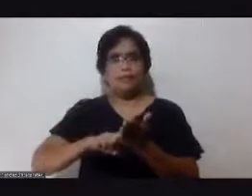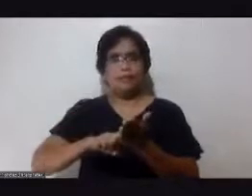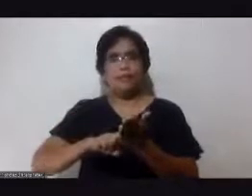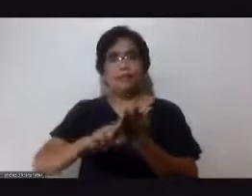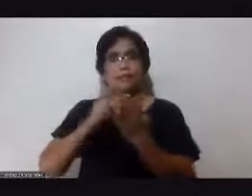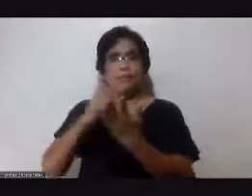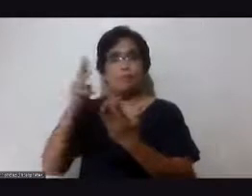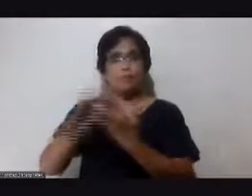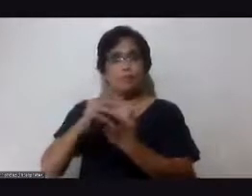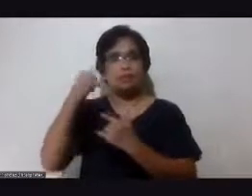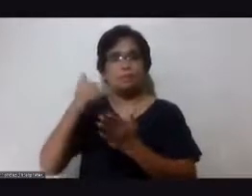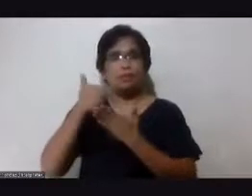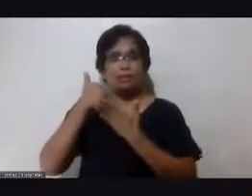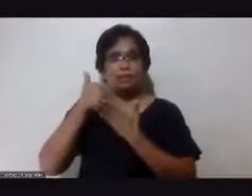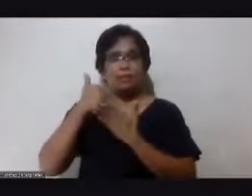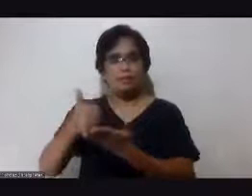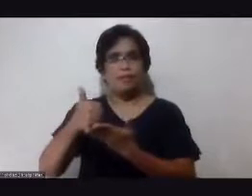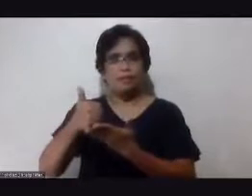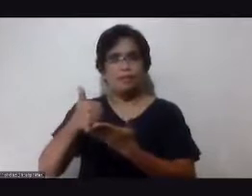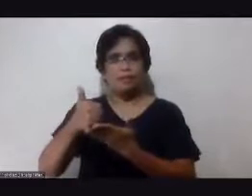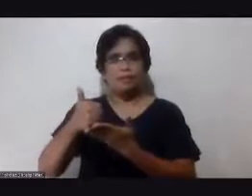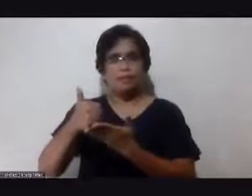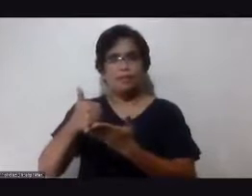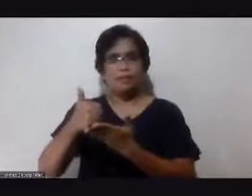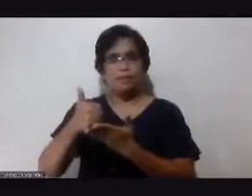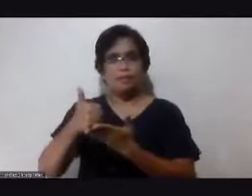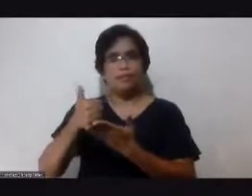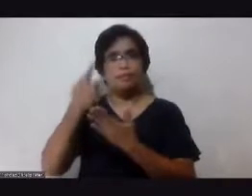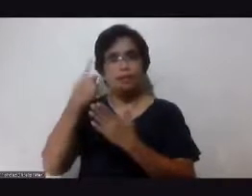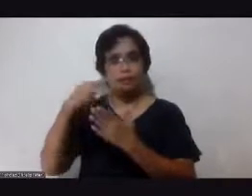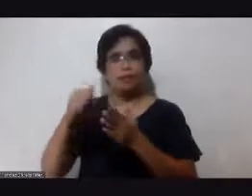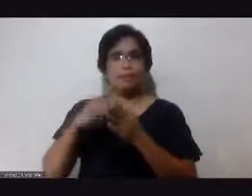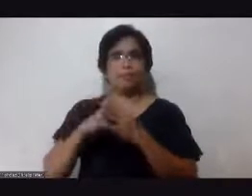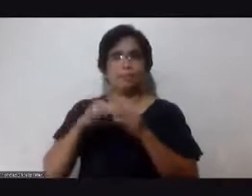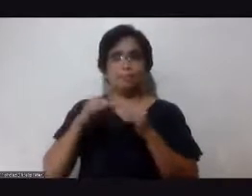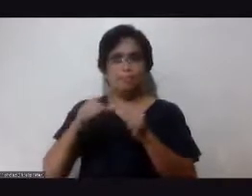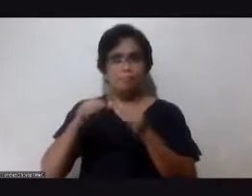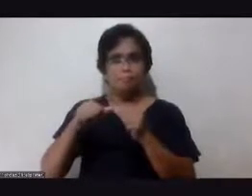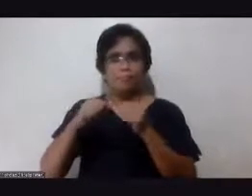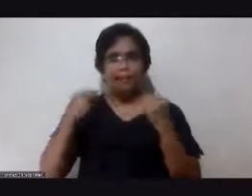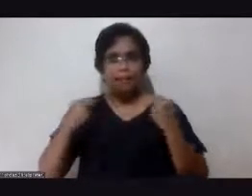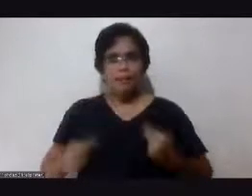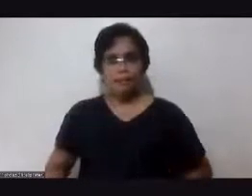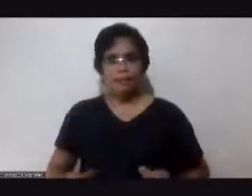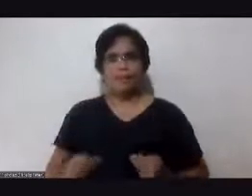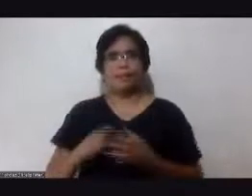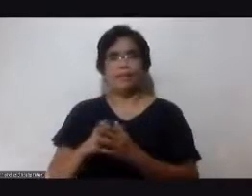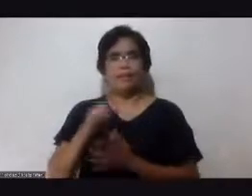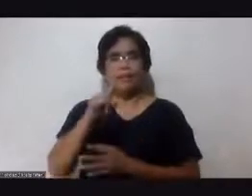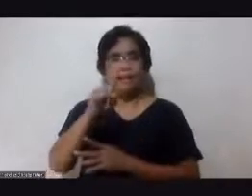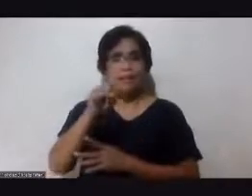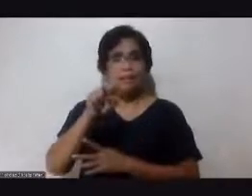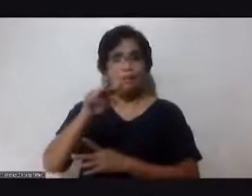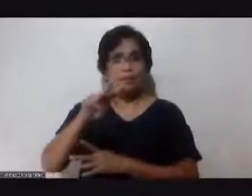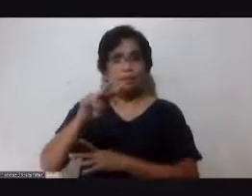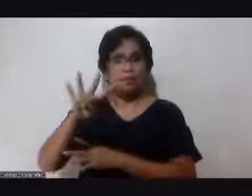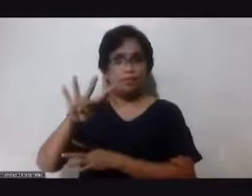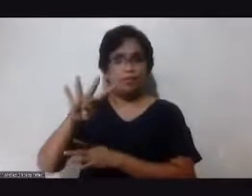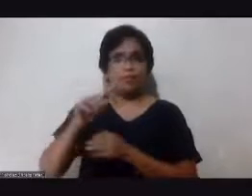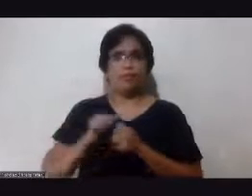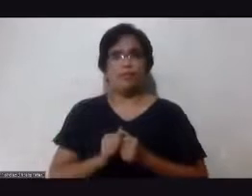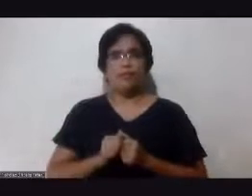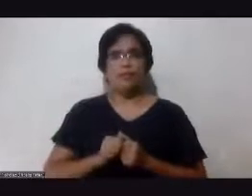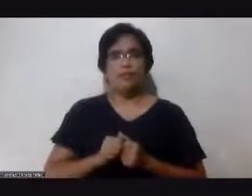sila para padatiliin healthy ang mga taong ito 124 ok so